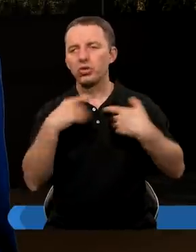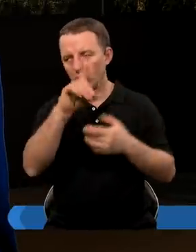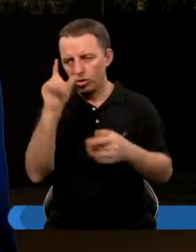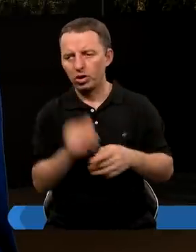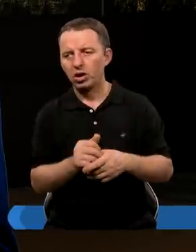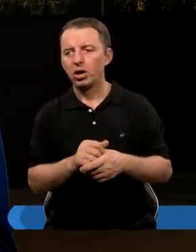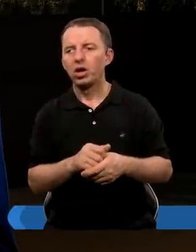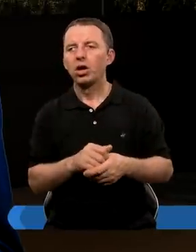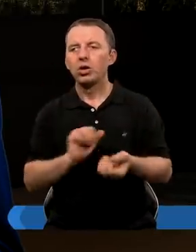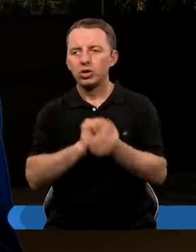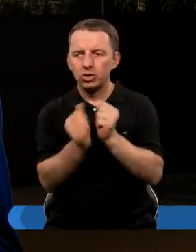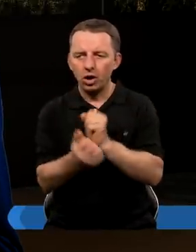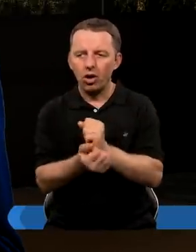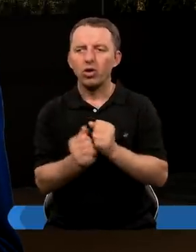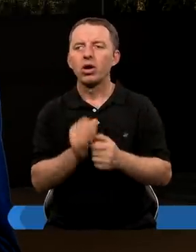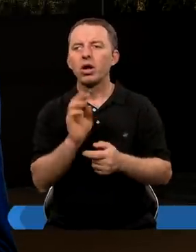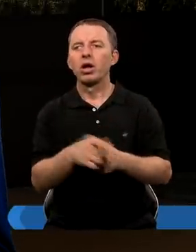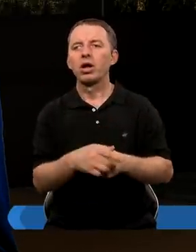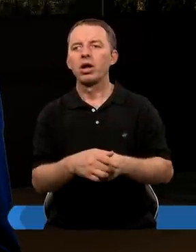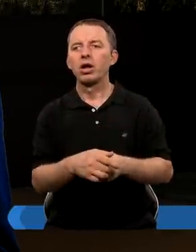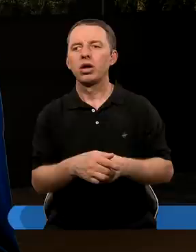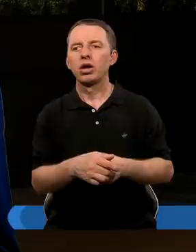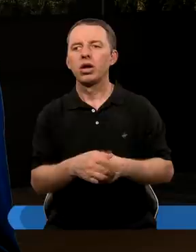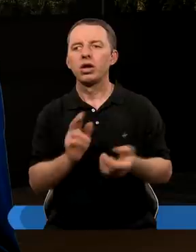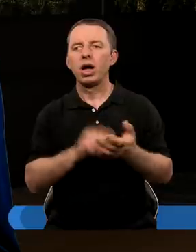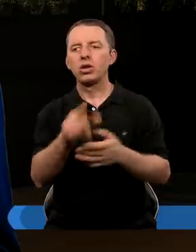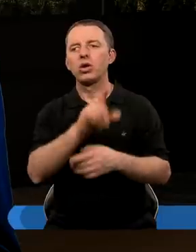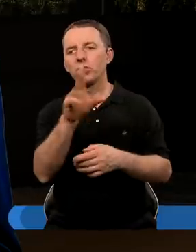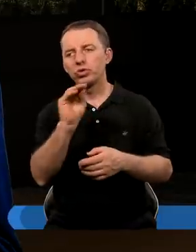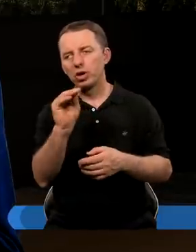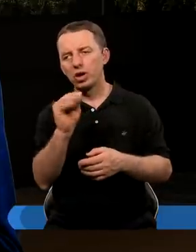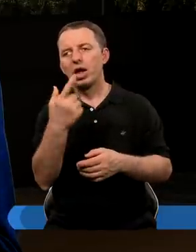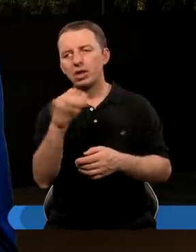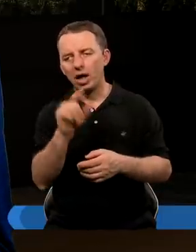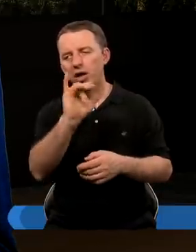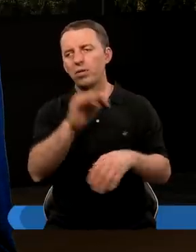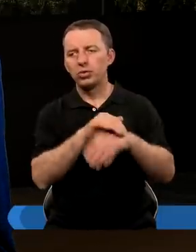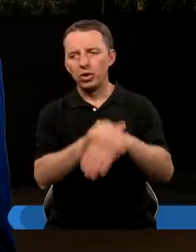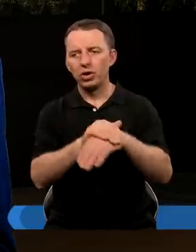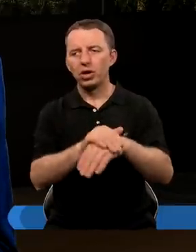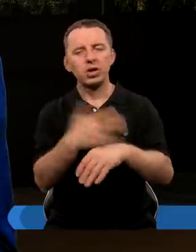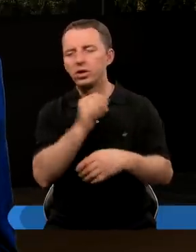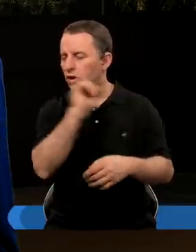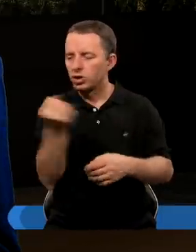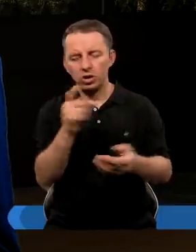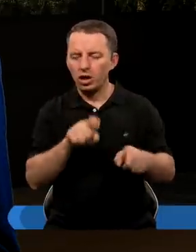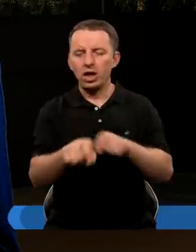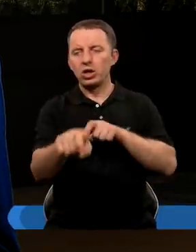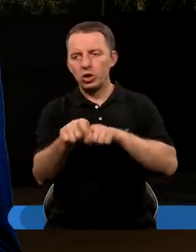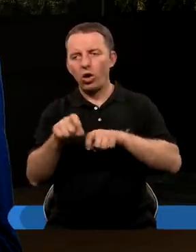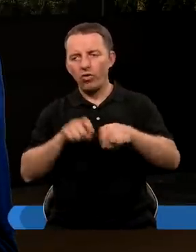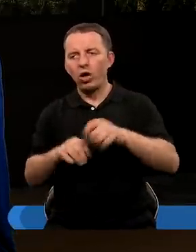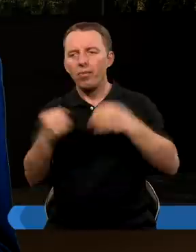ludzi. Ja bym chciał dać taki nadzisk jeszcze na to, że Daniel i jego przyjaciele nigdy się nie cofnęli.